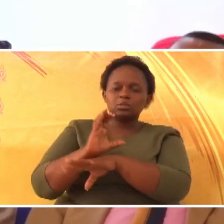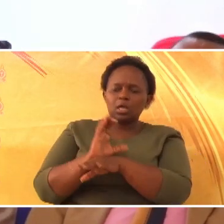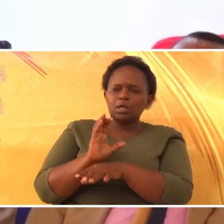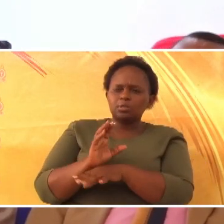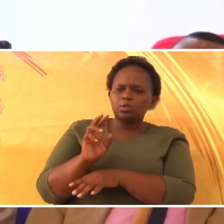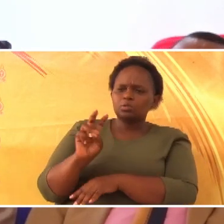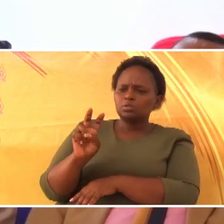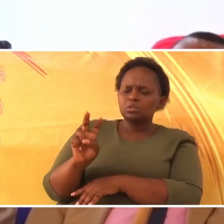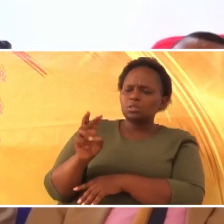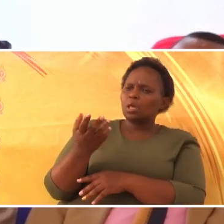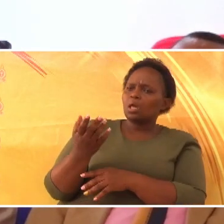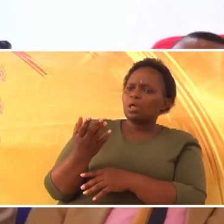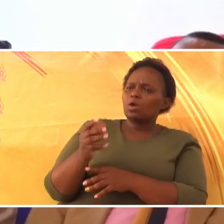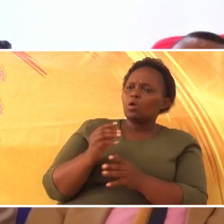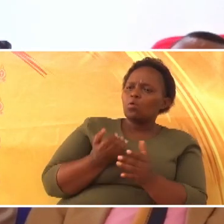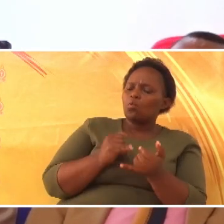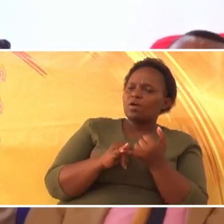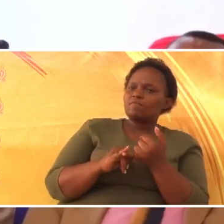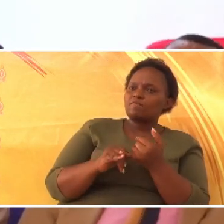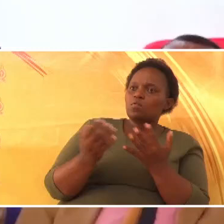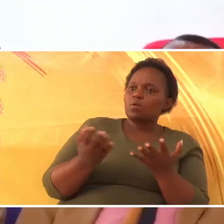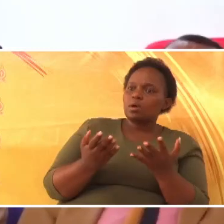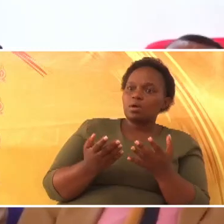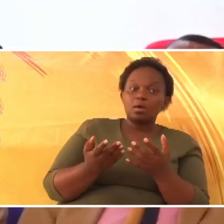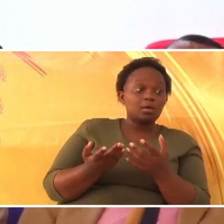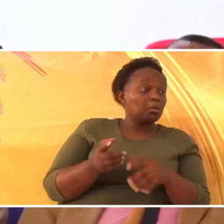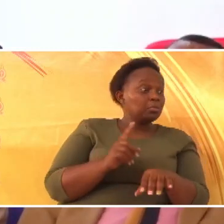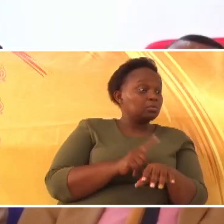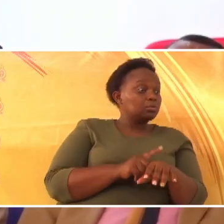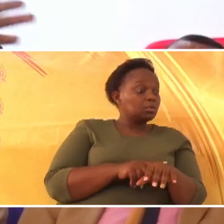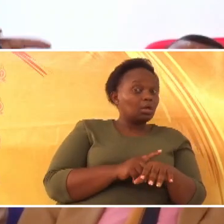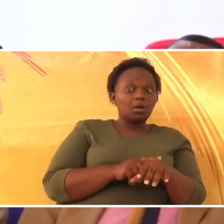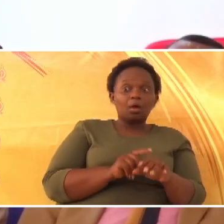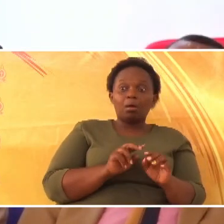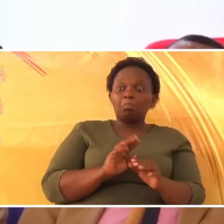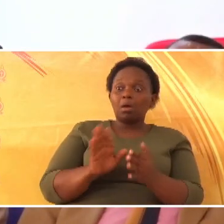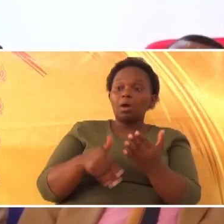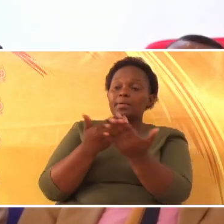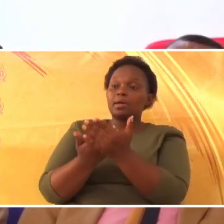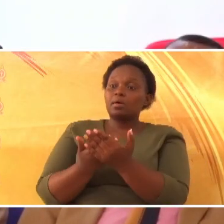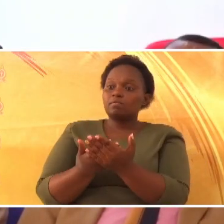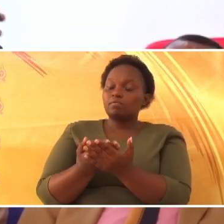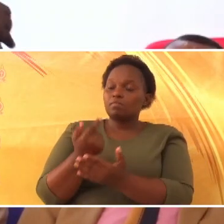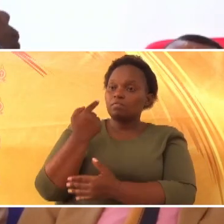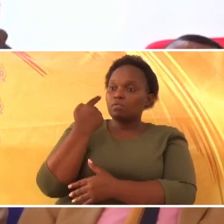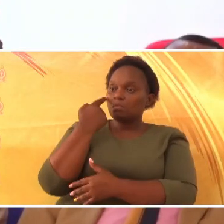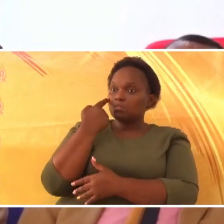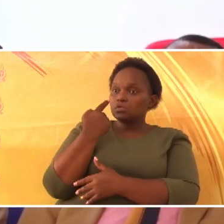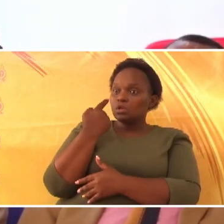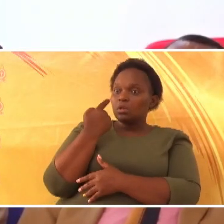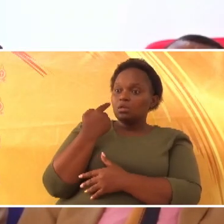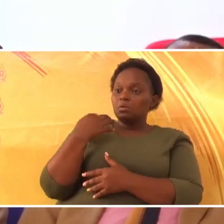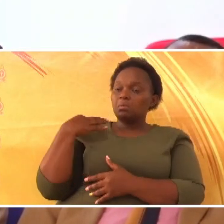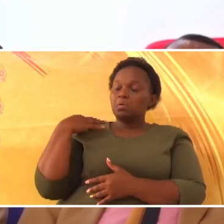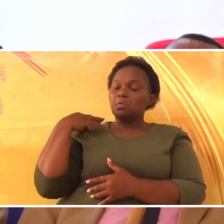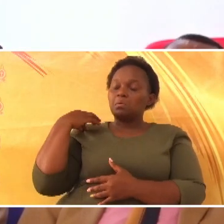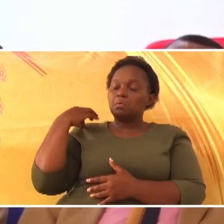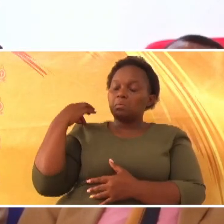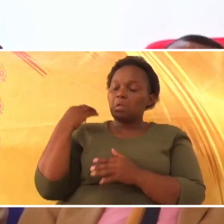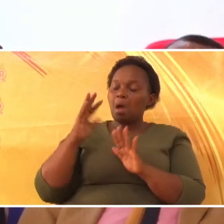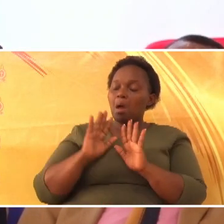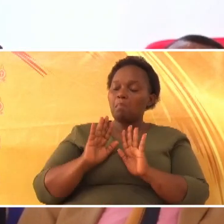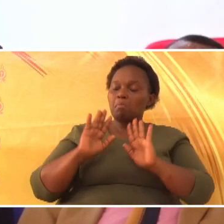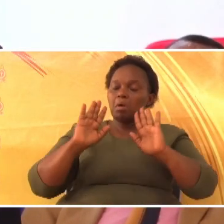yuko. Alipo fika, haka kutanguo zake, zikopale, kasababu, hamechukuliwa,